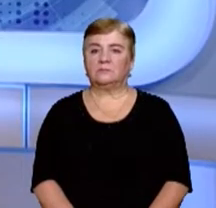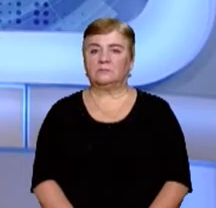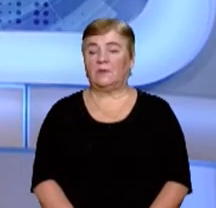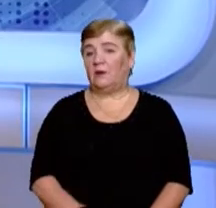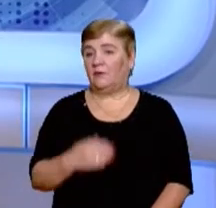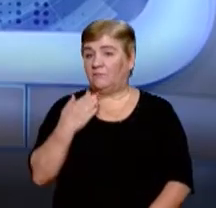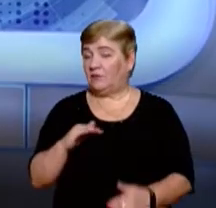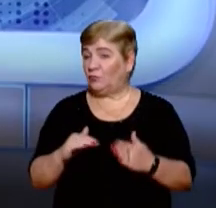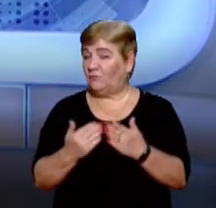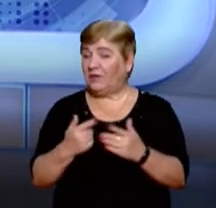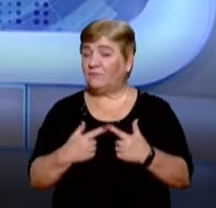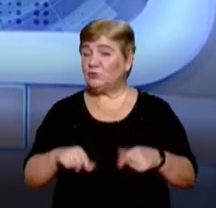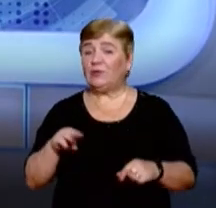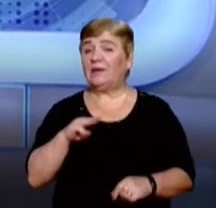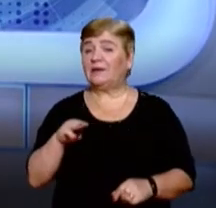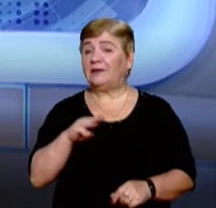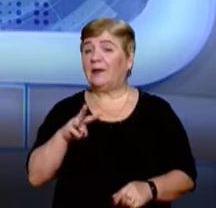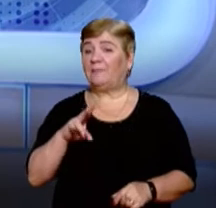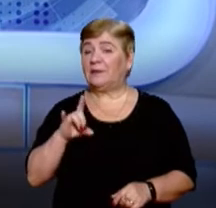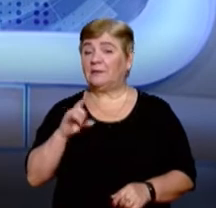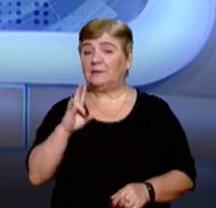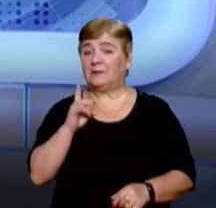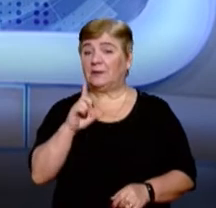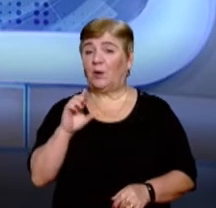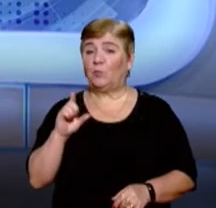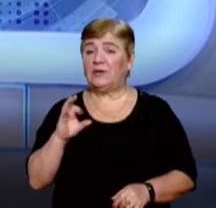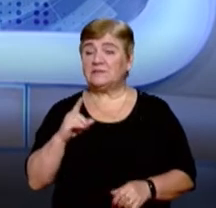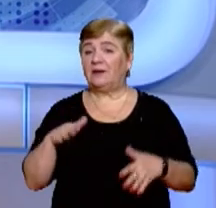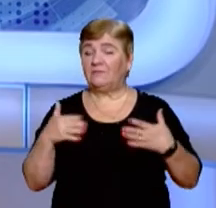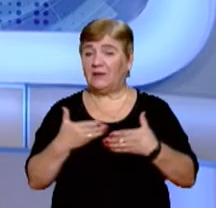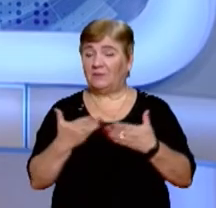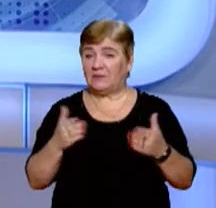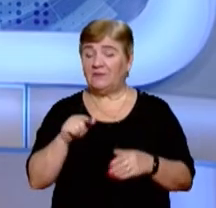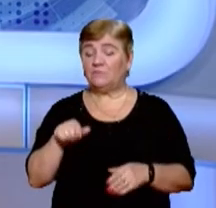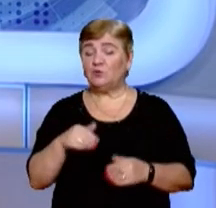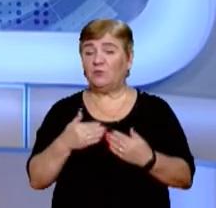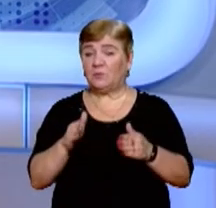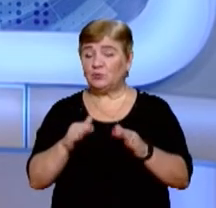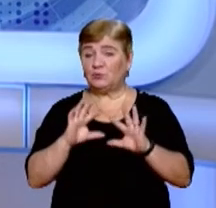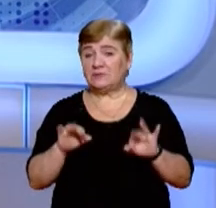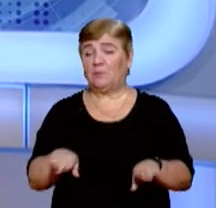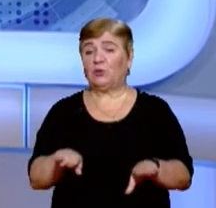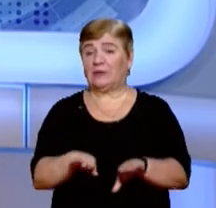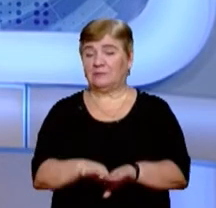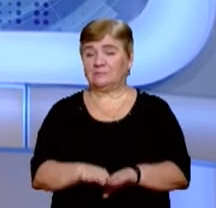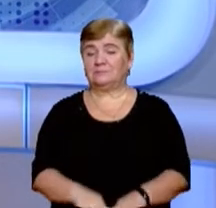В ефірі новини у студії Тетяна Мендель та Наталія Булеця. Вітаємо. У цьому випуску ми розповімо про таке.